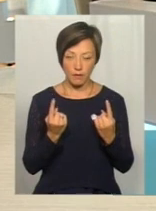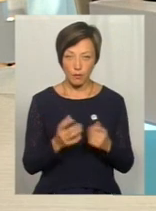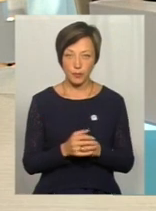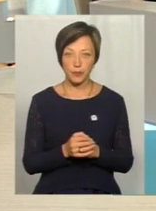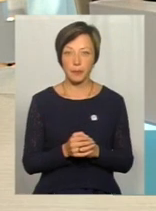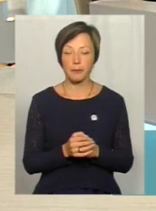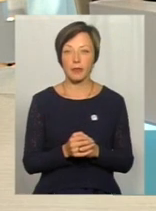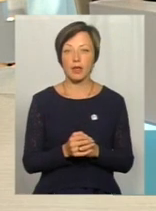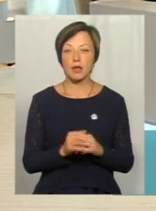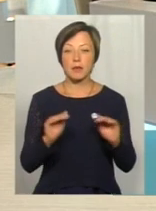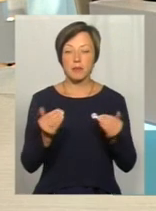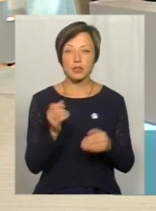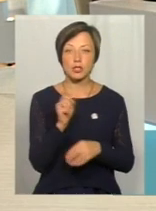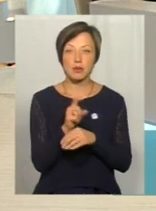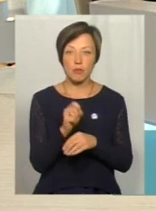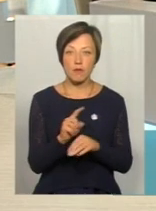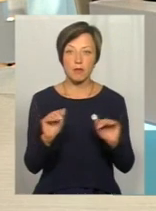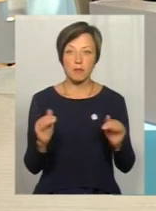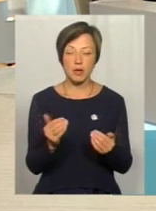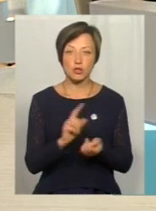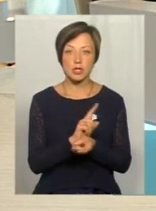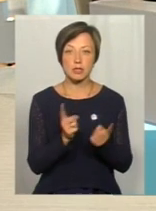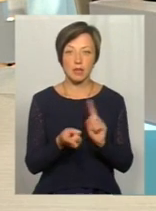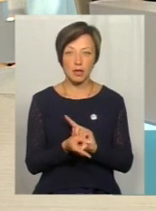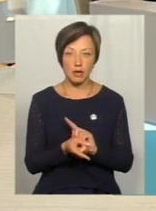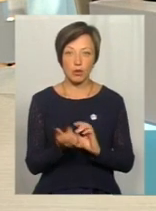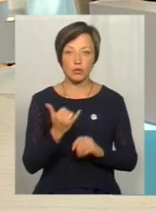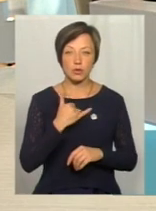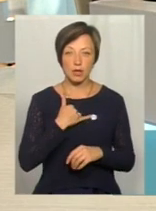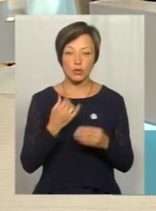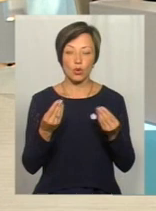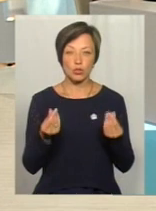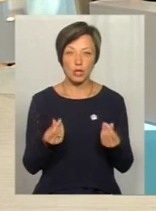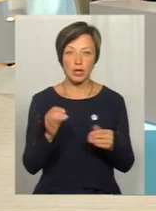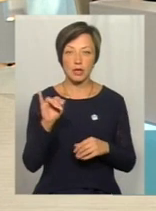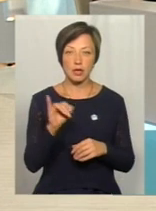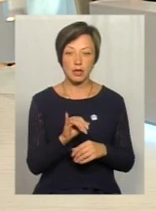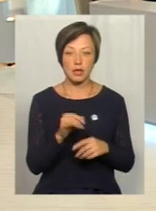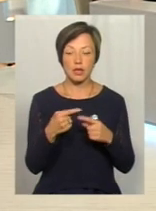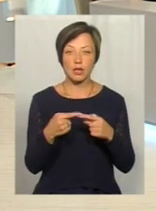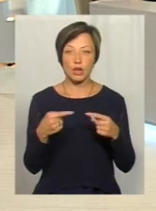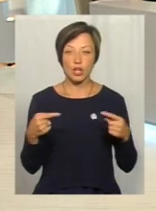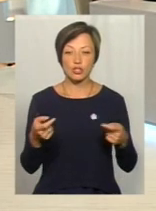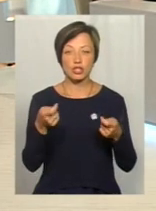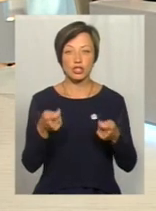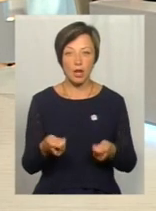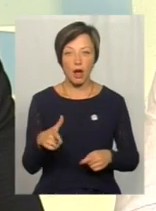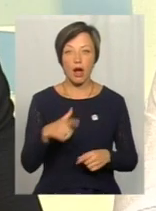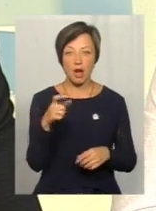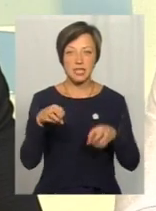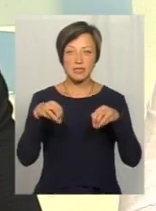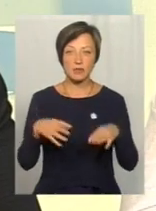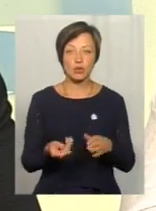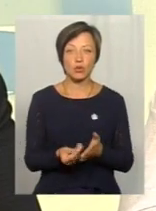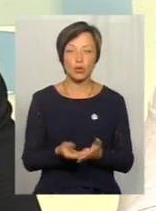Суттєво падає, менше замовлень, менше стає в нас грошей, і речі стають дешевше, а газ світло